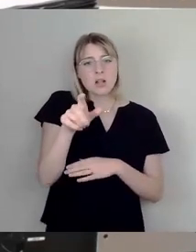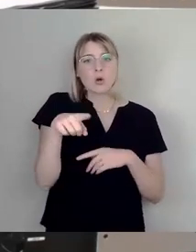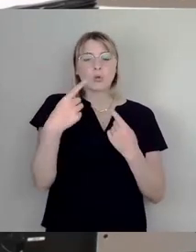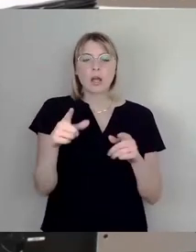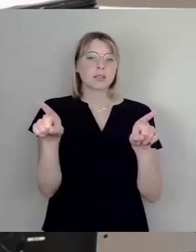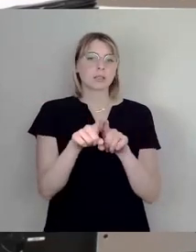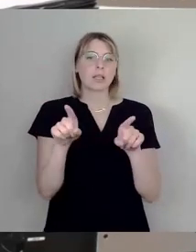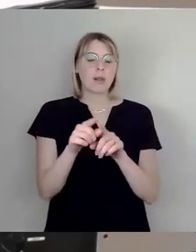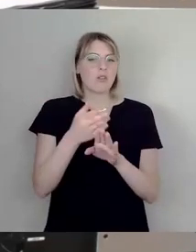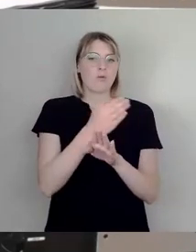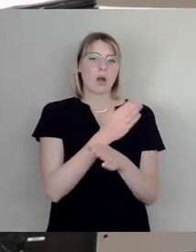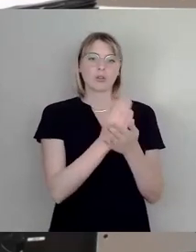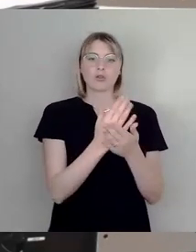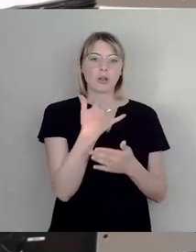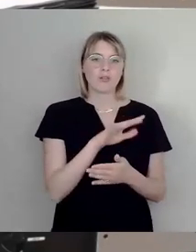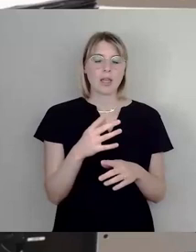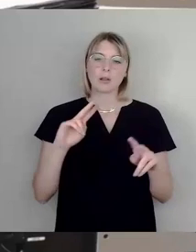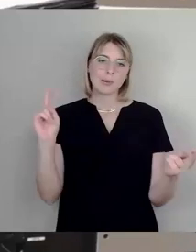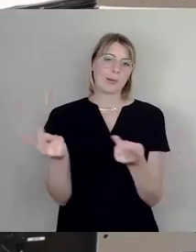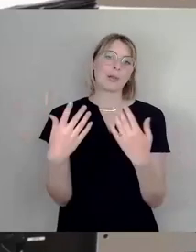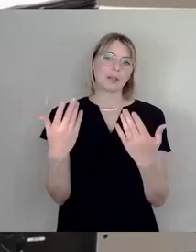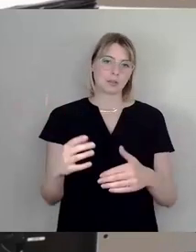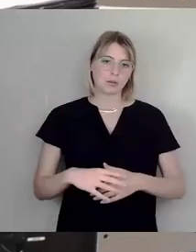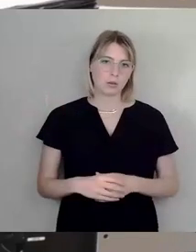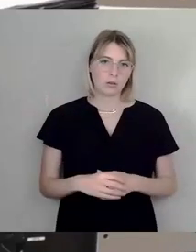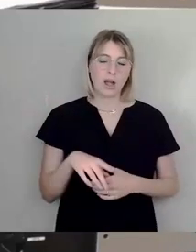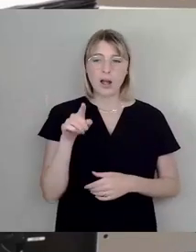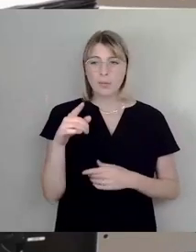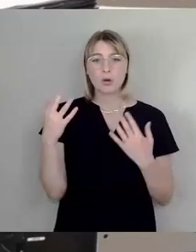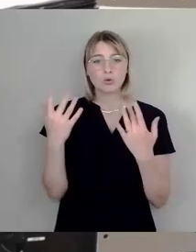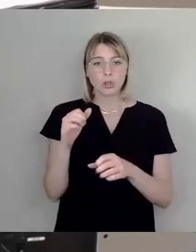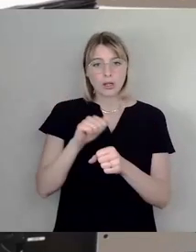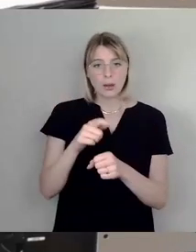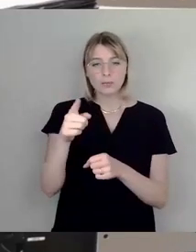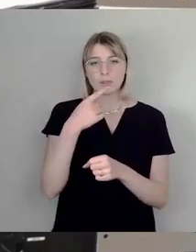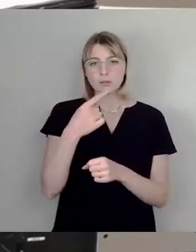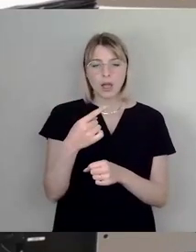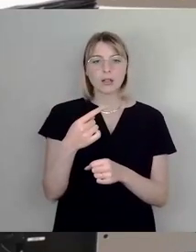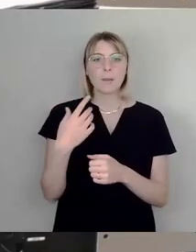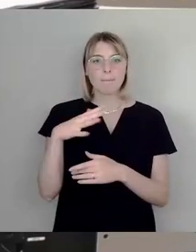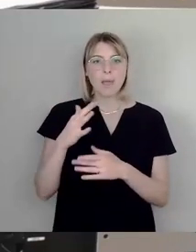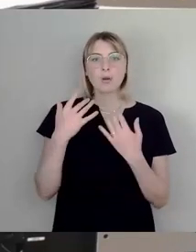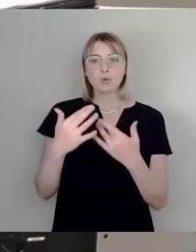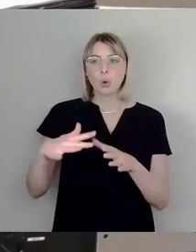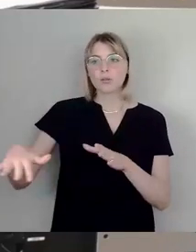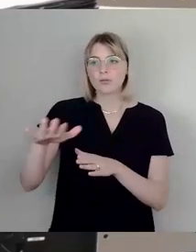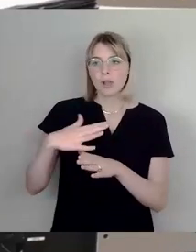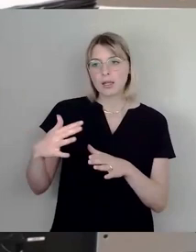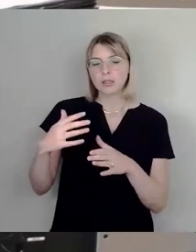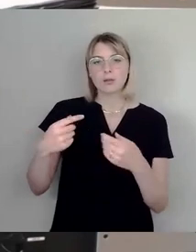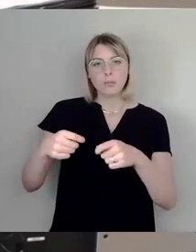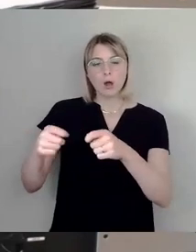woran das liegt. Das Grünflächenamt wehrt sich eigentlich dagegen, noch weitere Grünflächen in die Pflege zu nehmen. Weil nämlich jeder Quadratmeter,